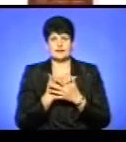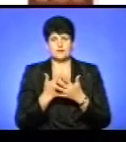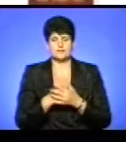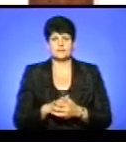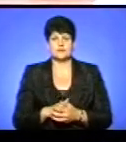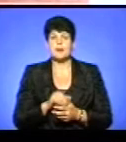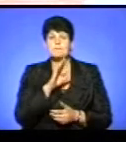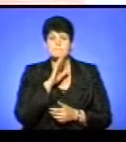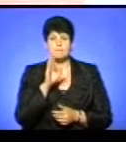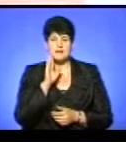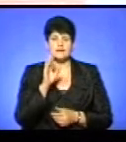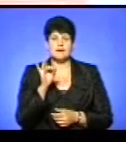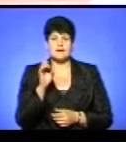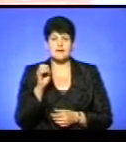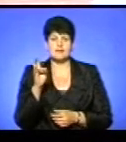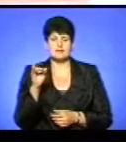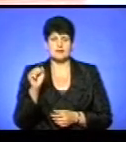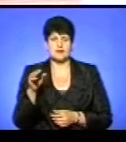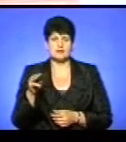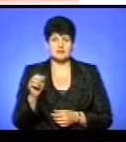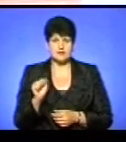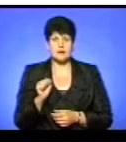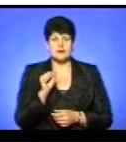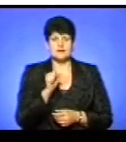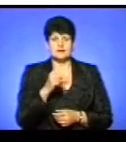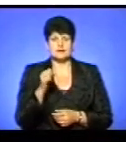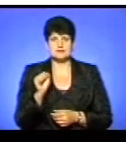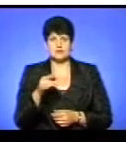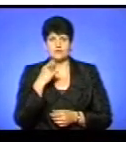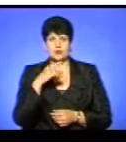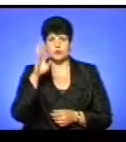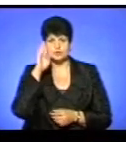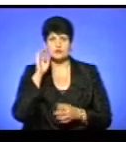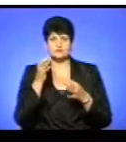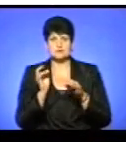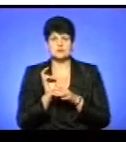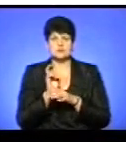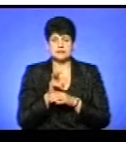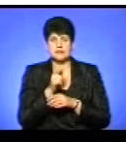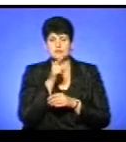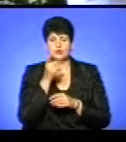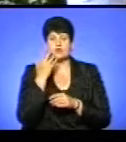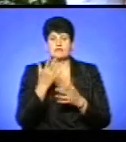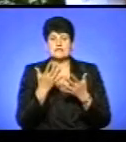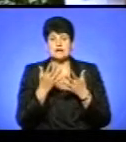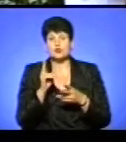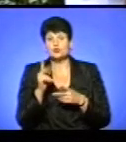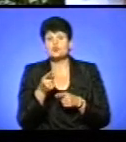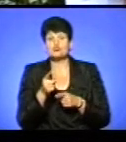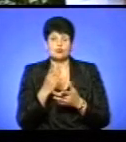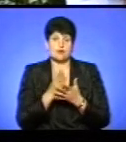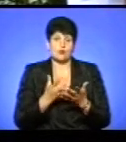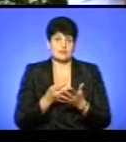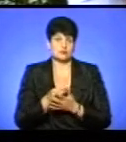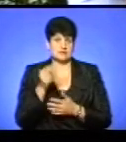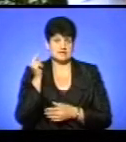Мати Рената Анна Хасан каже, хлопчика впустили у садок на період, поки вона з'ясовуватиме, хто і чому має оплачувати за навчання.